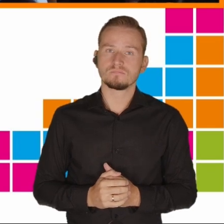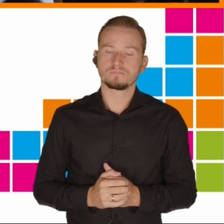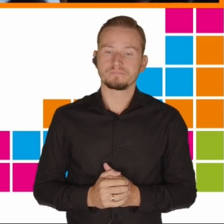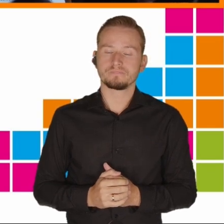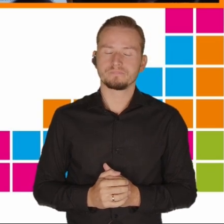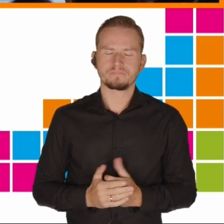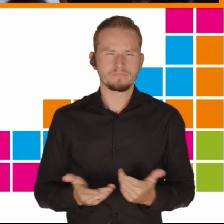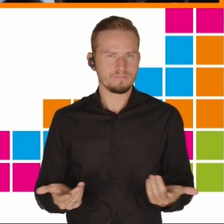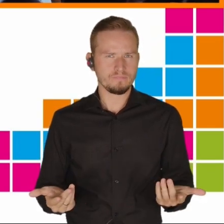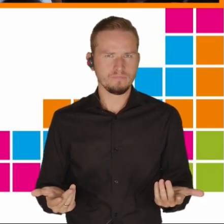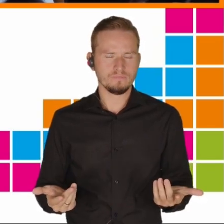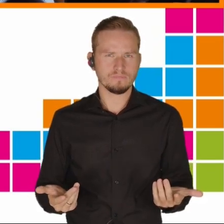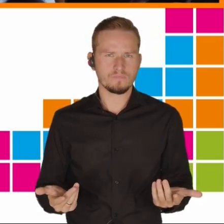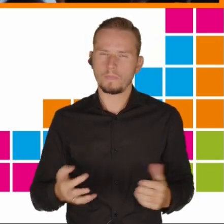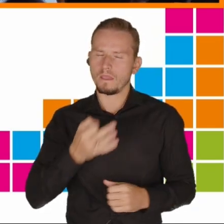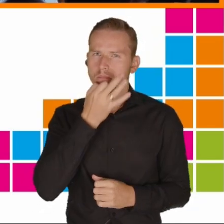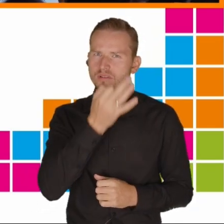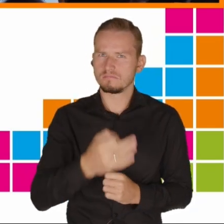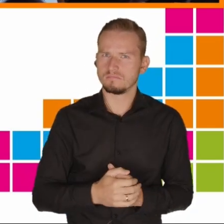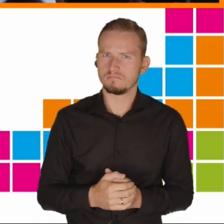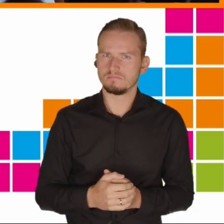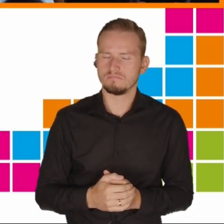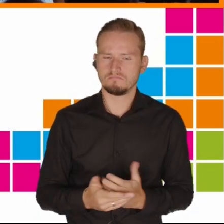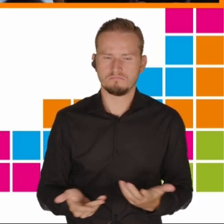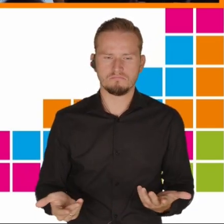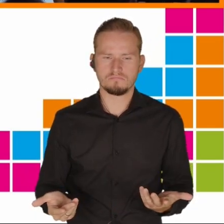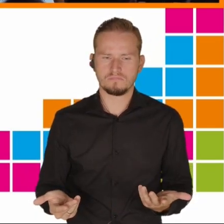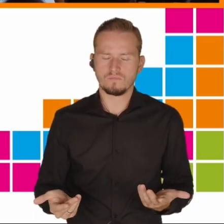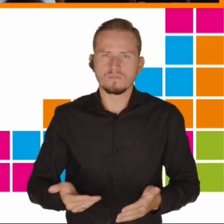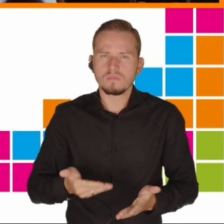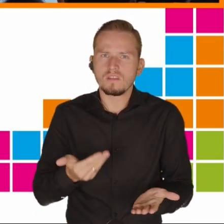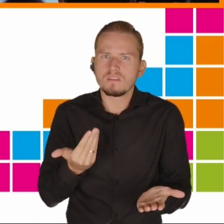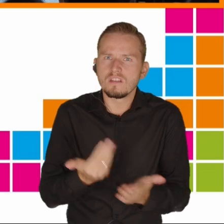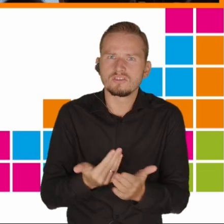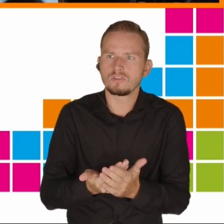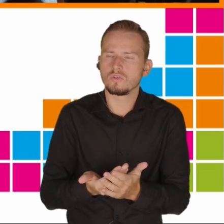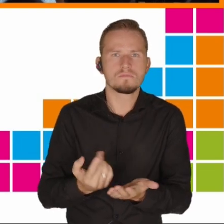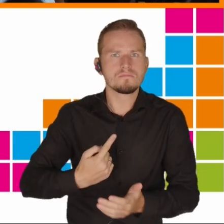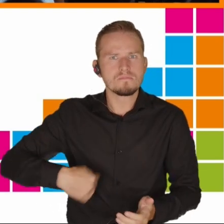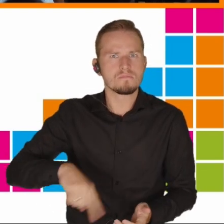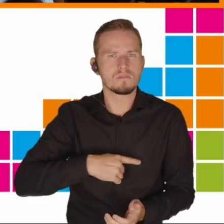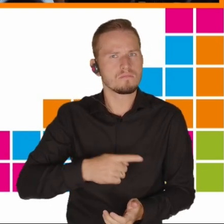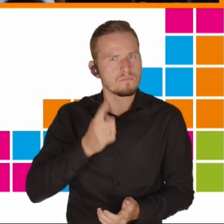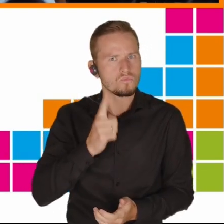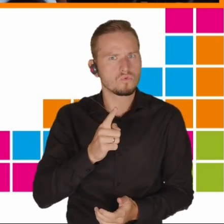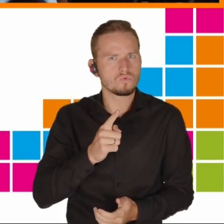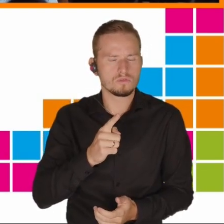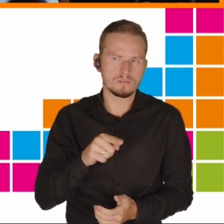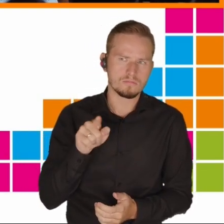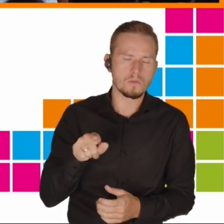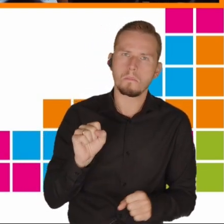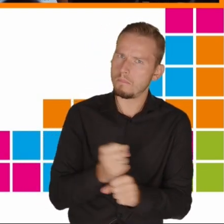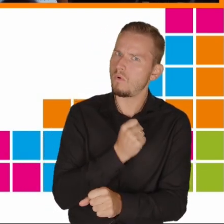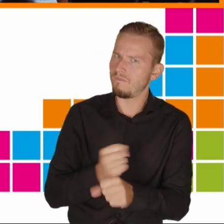Zatem dlaczego powinniśmy tak poważnie podchodzić do tej kwestii?